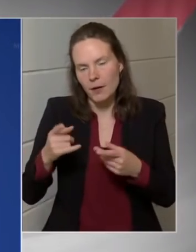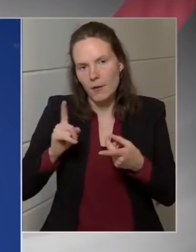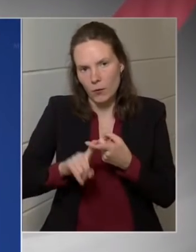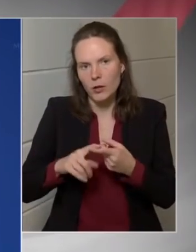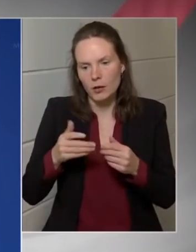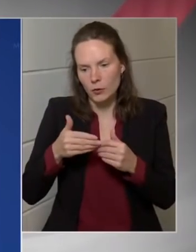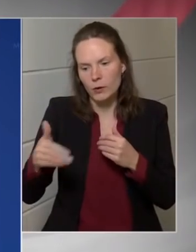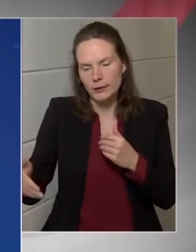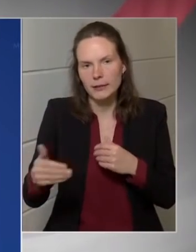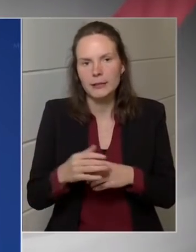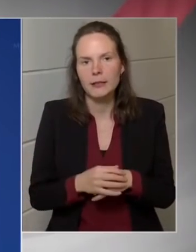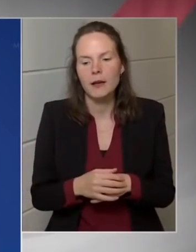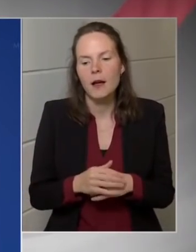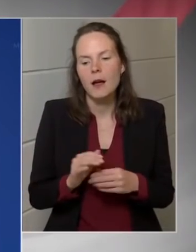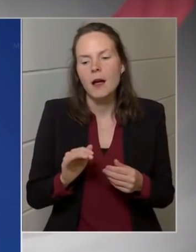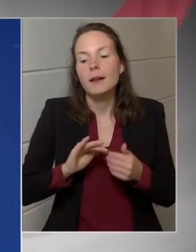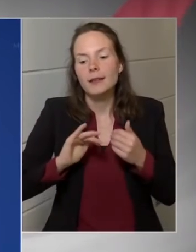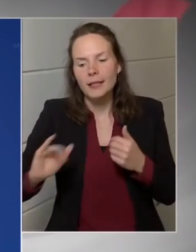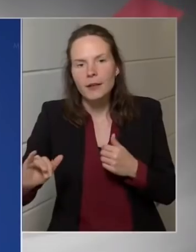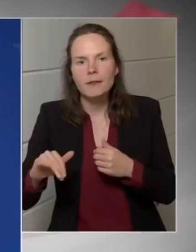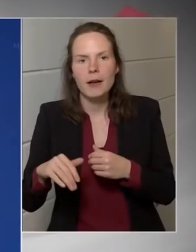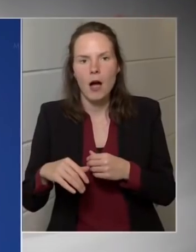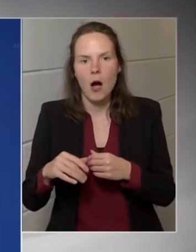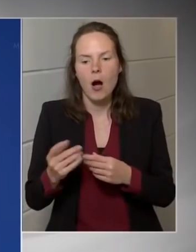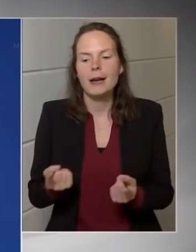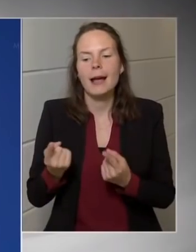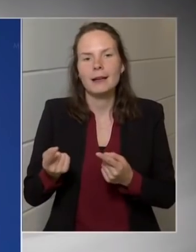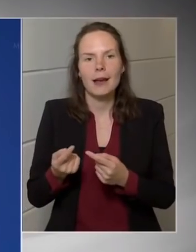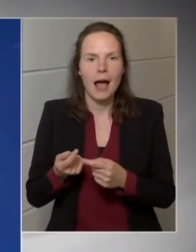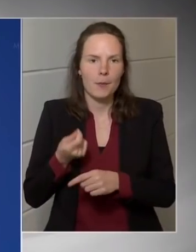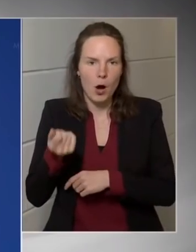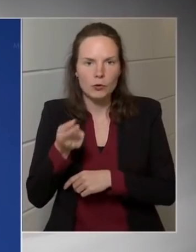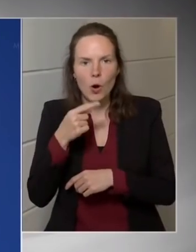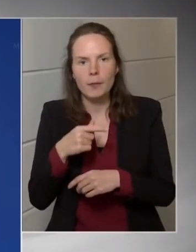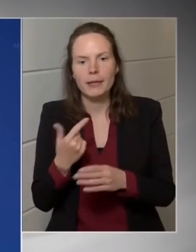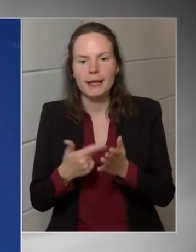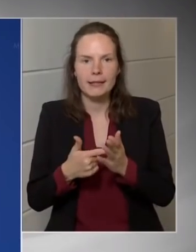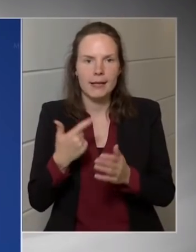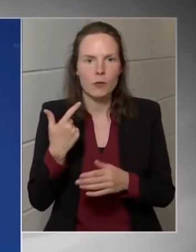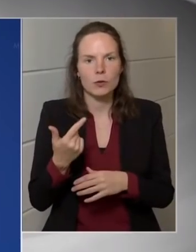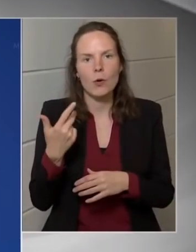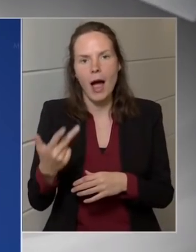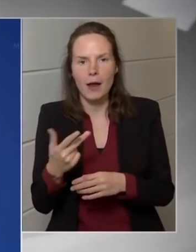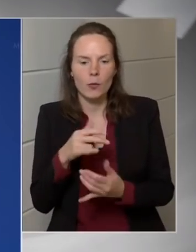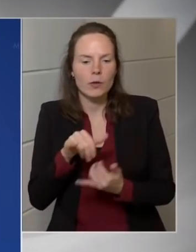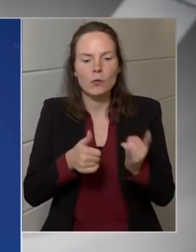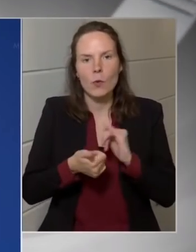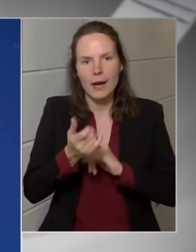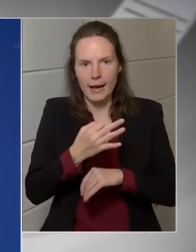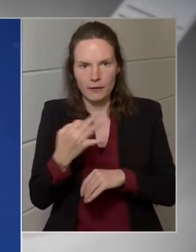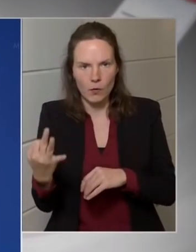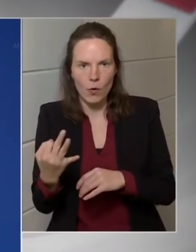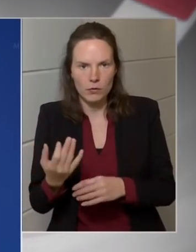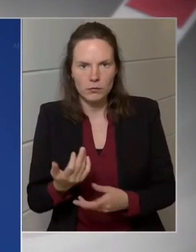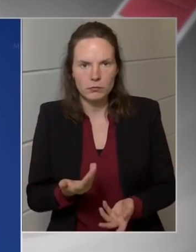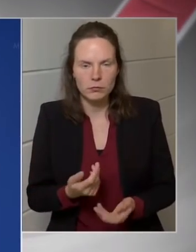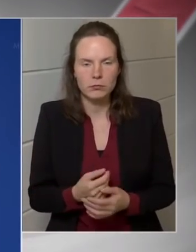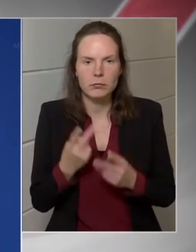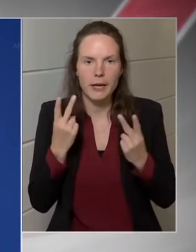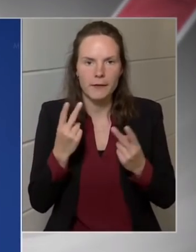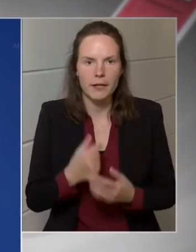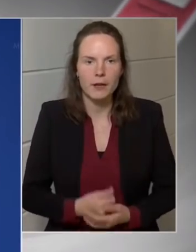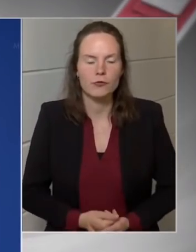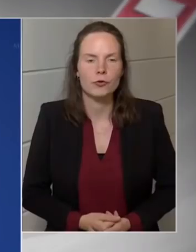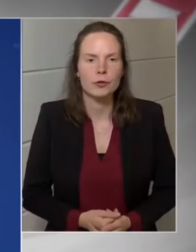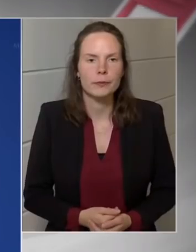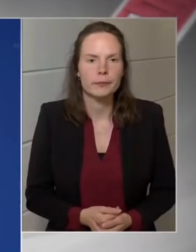ezek nélkül az intézkedések nélkül lenne, és az ismertetni intézkedések pedig az idei évre is vonatkoznak, az idei évre is ezeket az